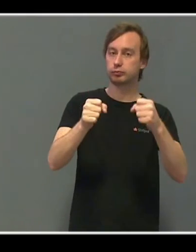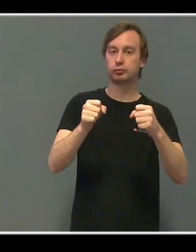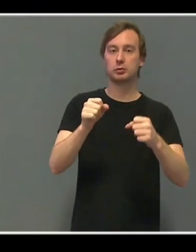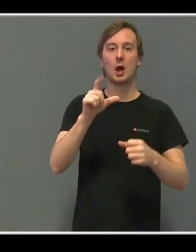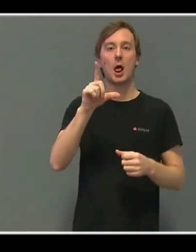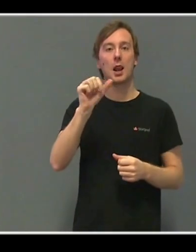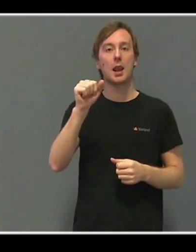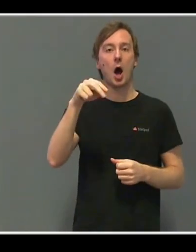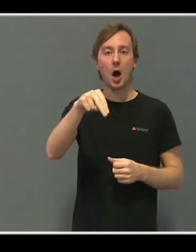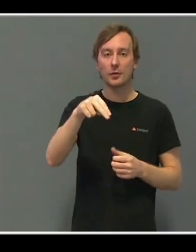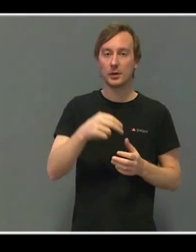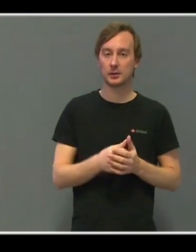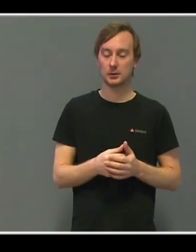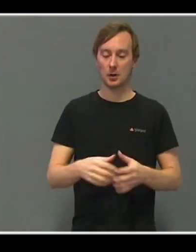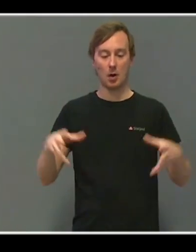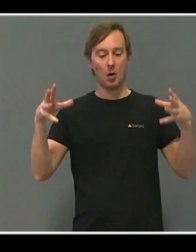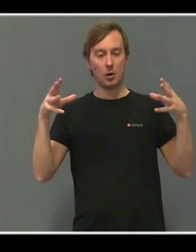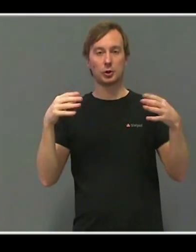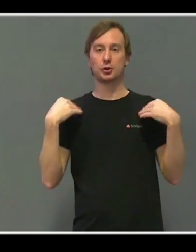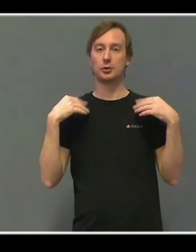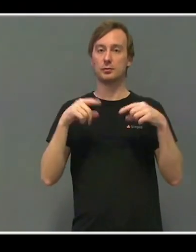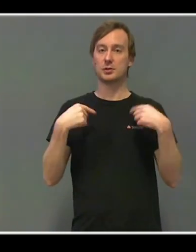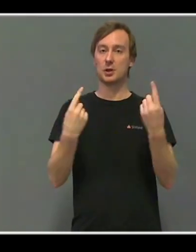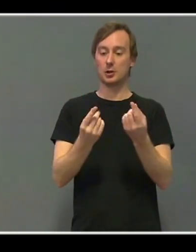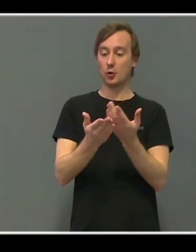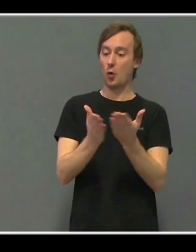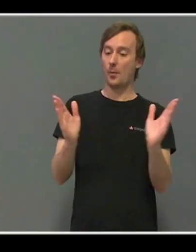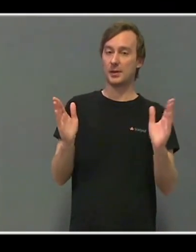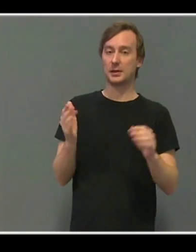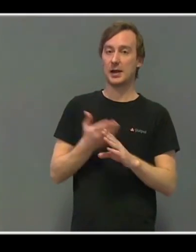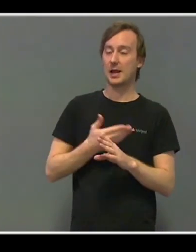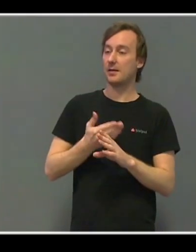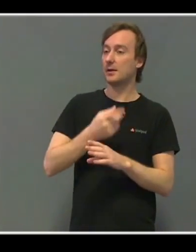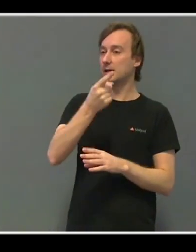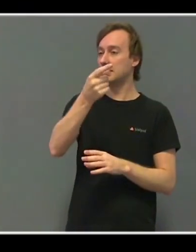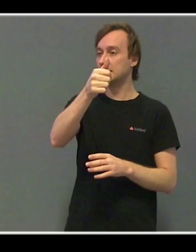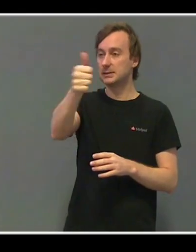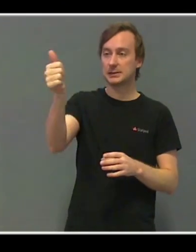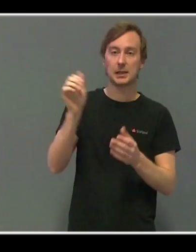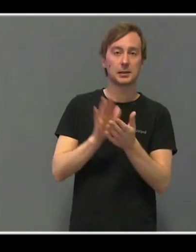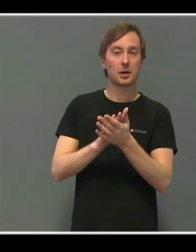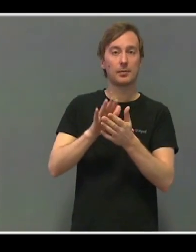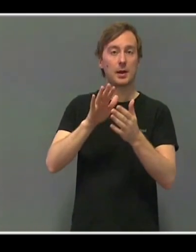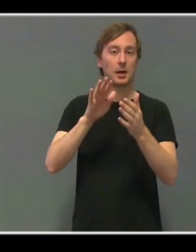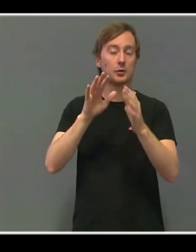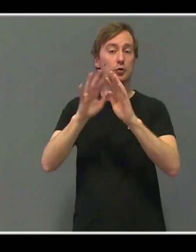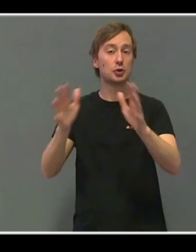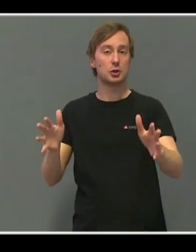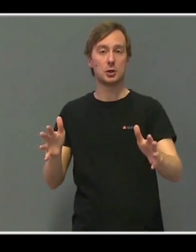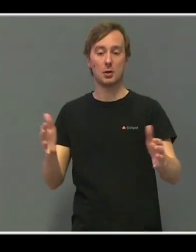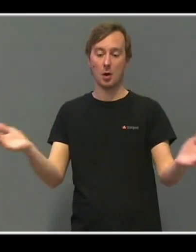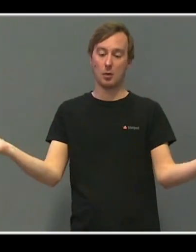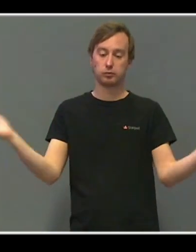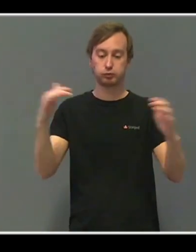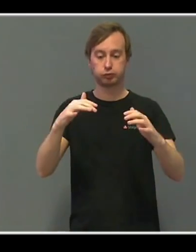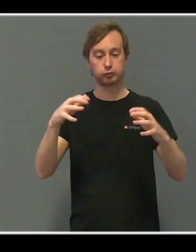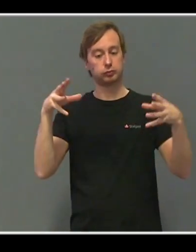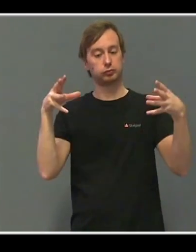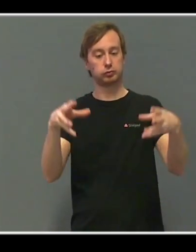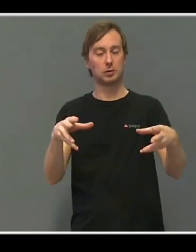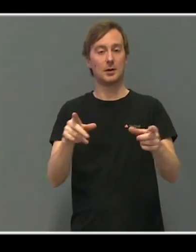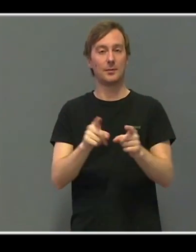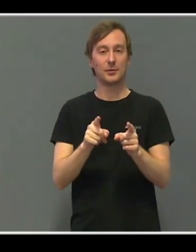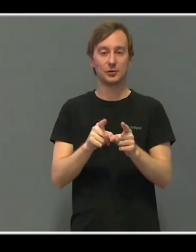gymsalen. Få elevene til å ta med seg PC-en eller utstyret sitt. Få de som er skikkelig